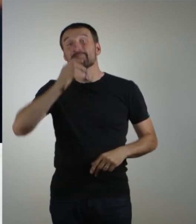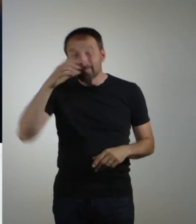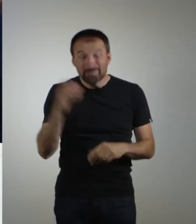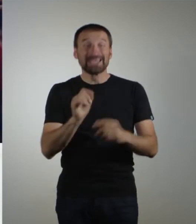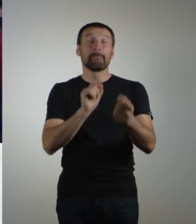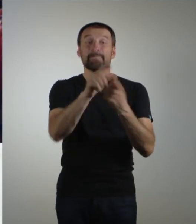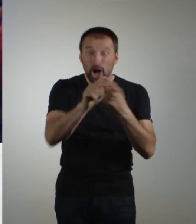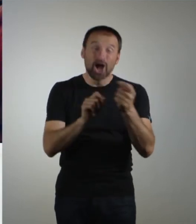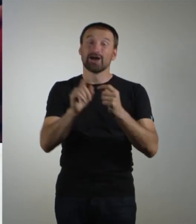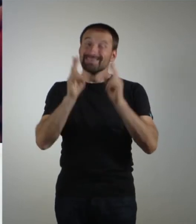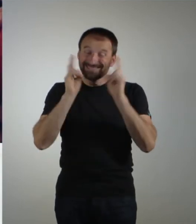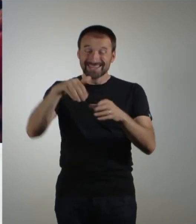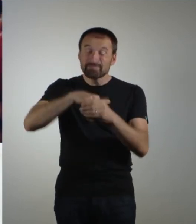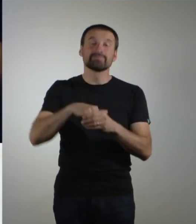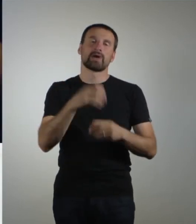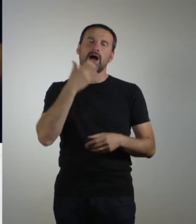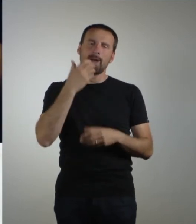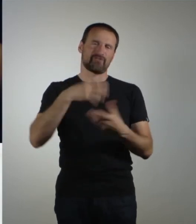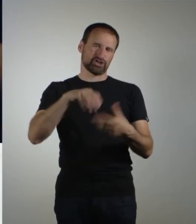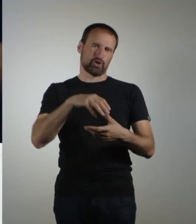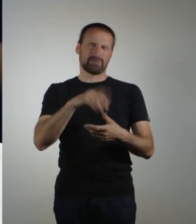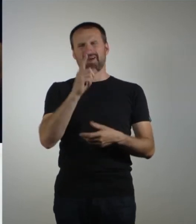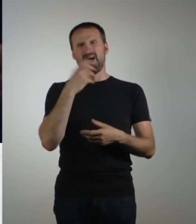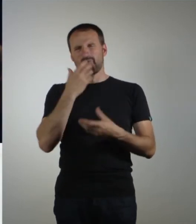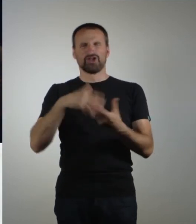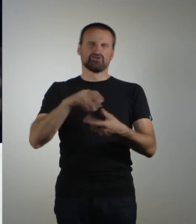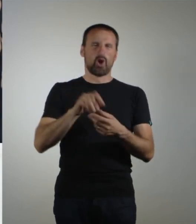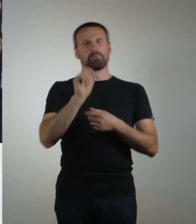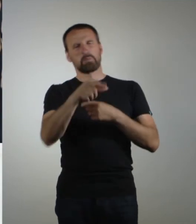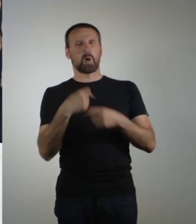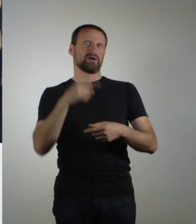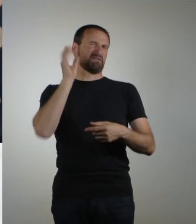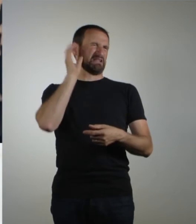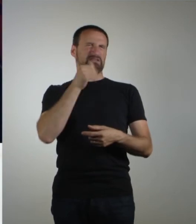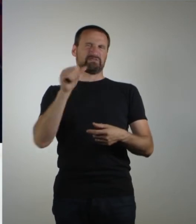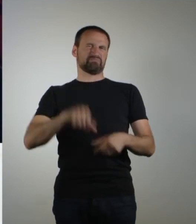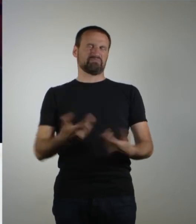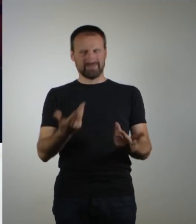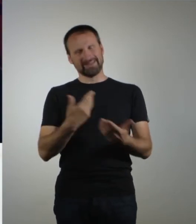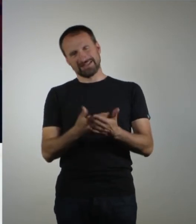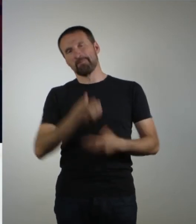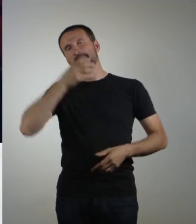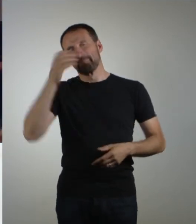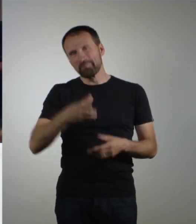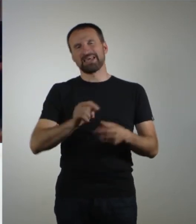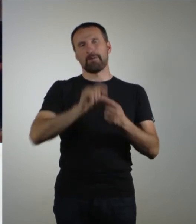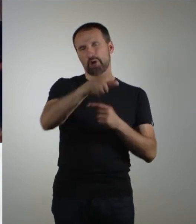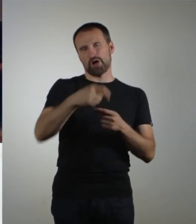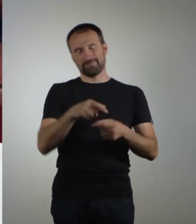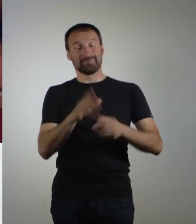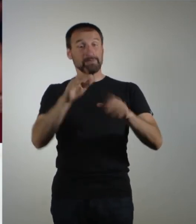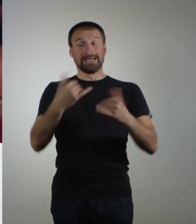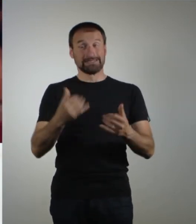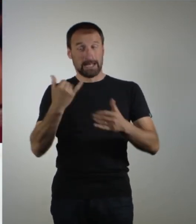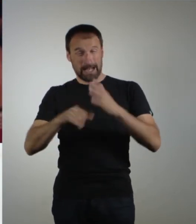hört sich Apfelschorle-Pong blöd an. Mit den besten Bildern des Spiels verabschiede ich mich vom Kommentatorenposten und gebe nochmal ab zu